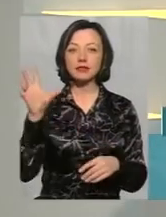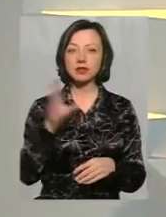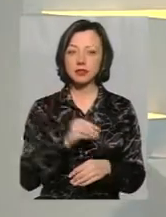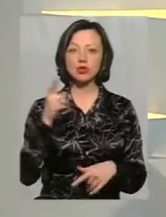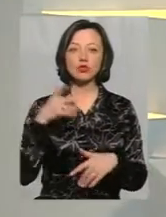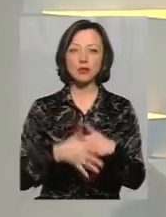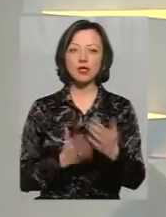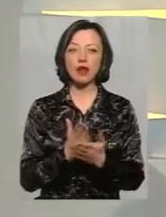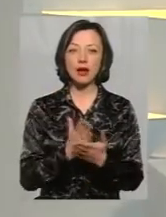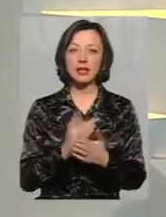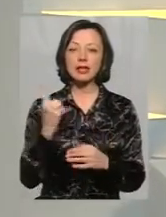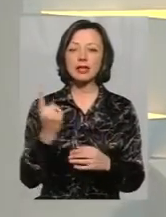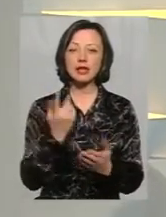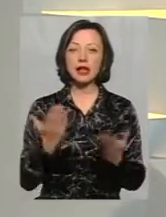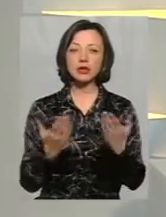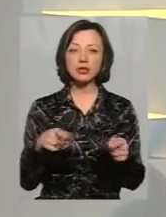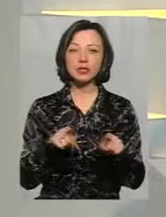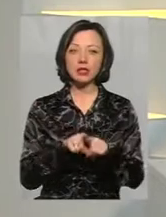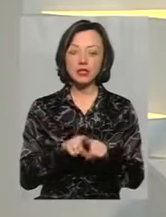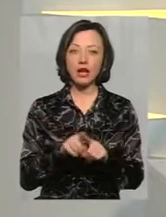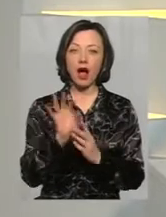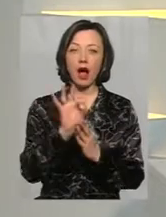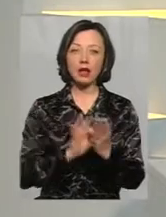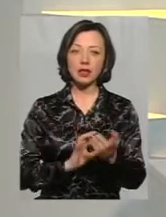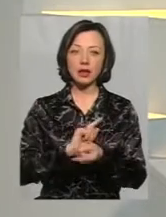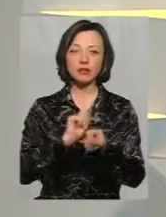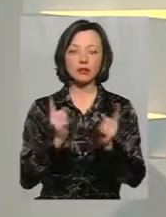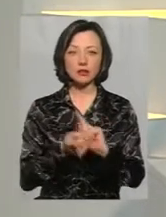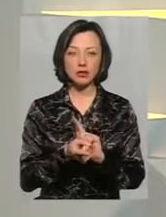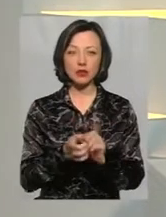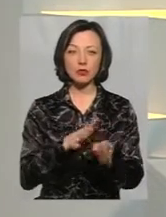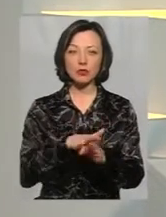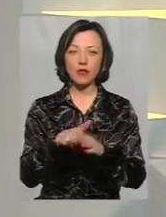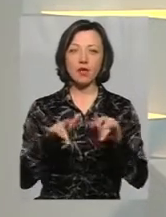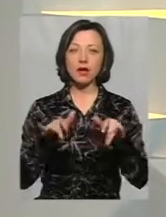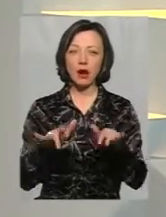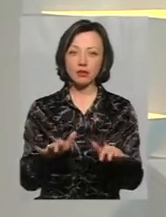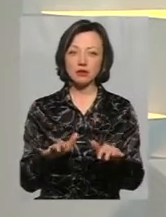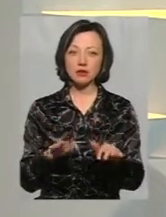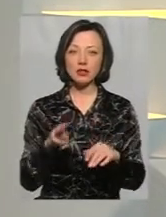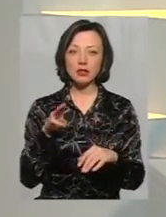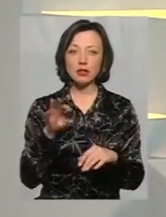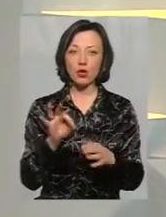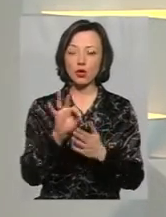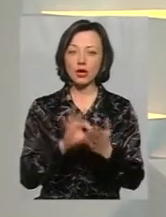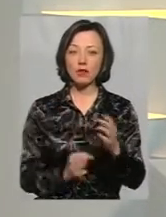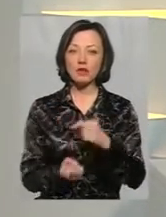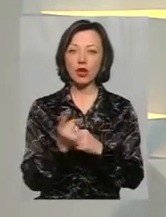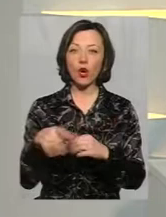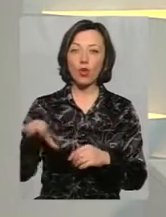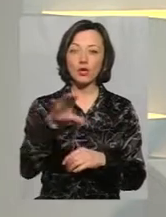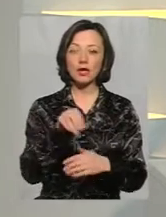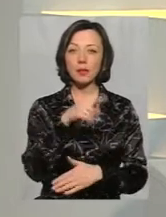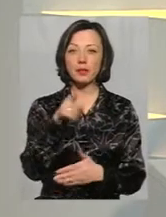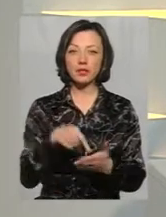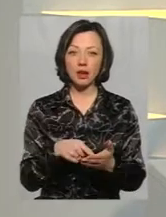всі зрозумілі. Але єдине, якщо настільки кардинально щось змінюється і відбувається акція, то просто одразу виникає всіх питання,